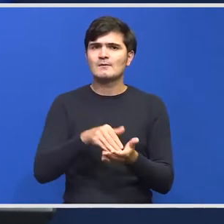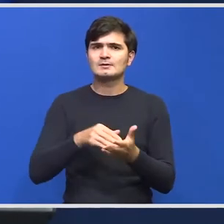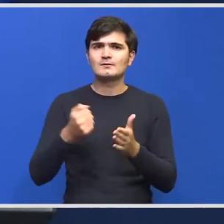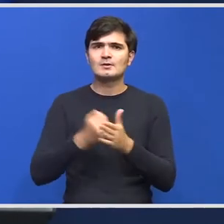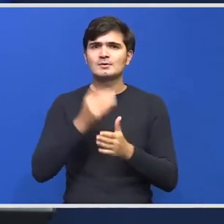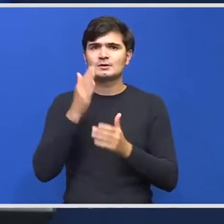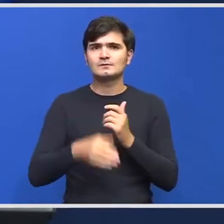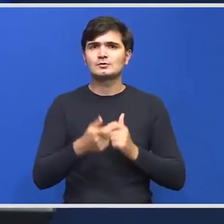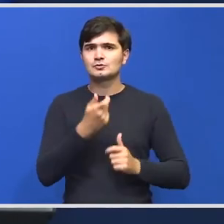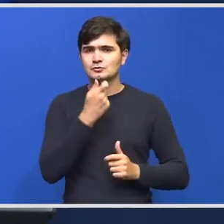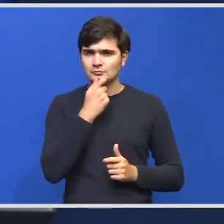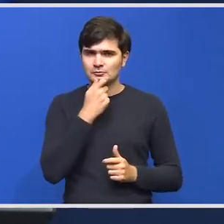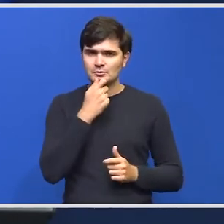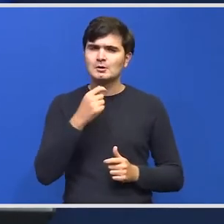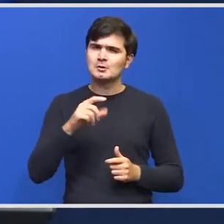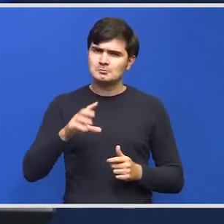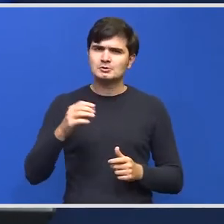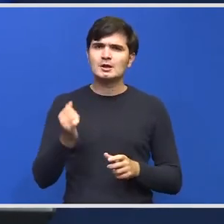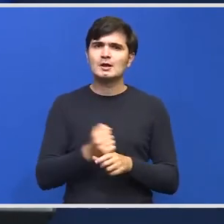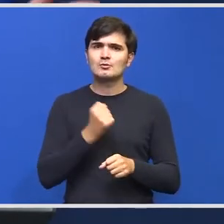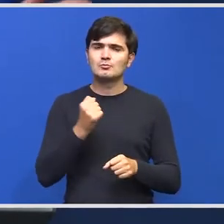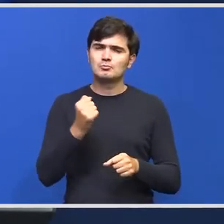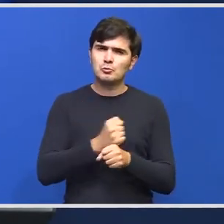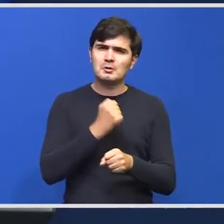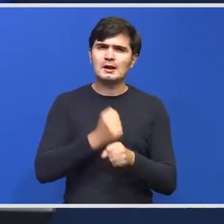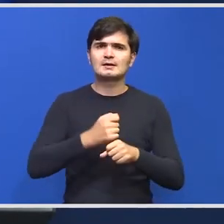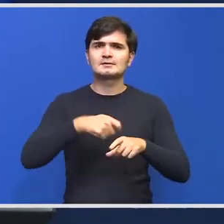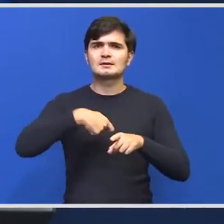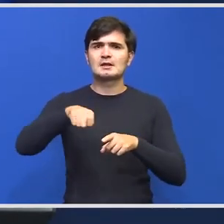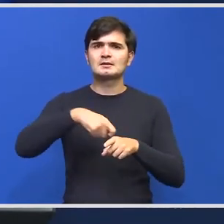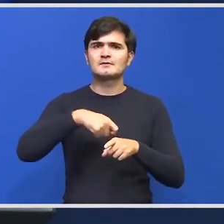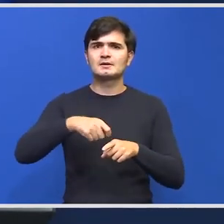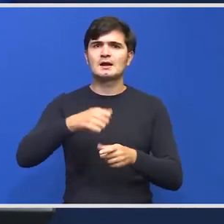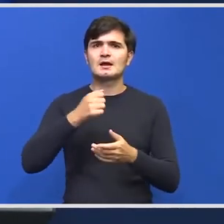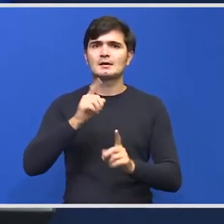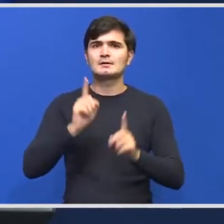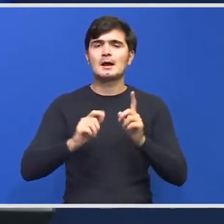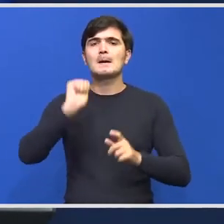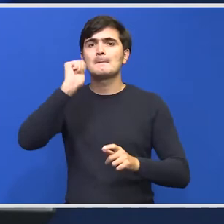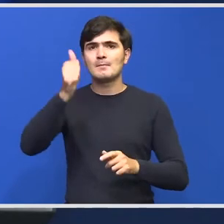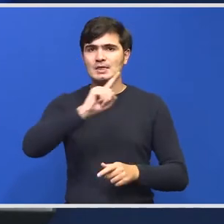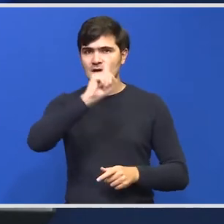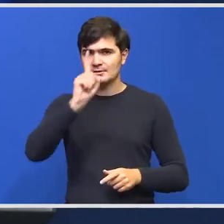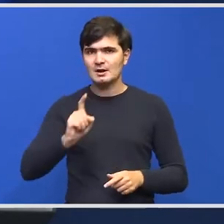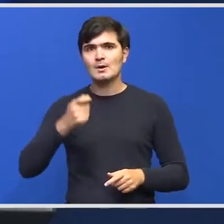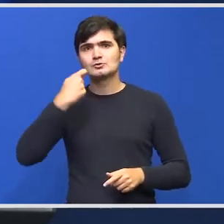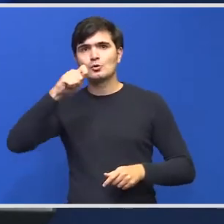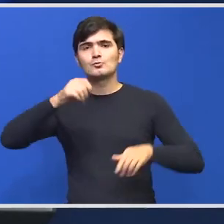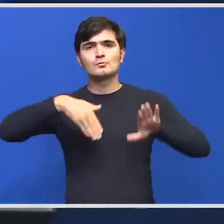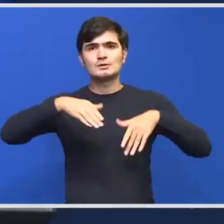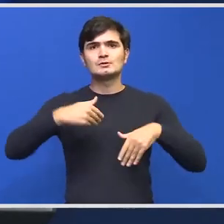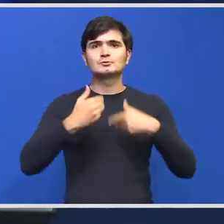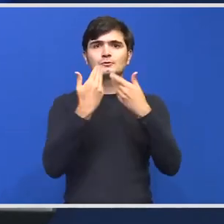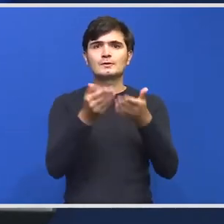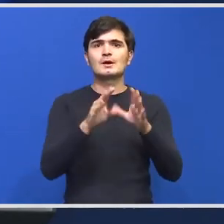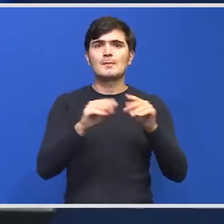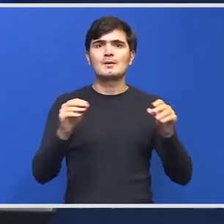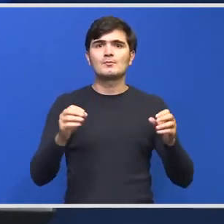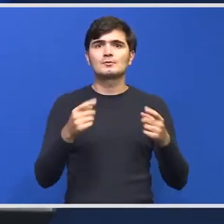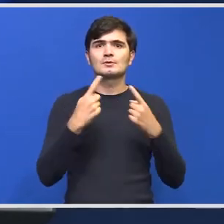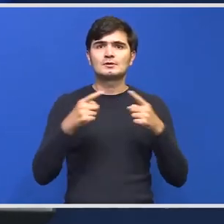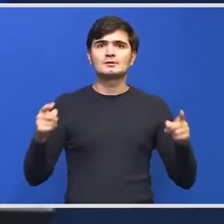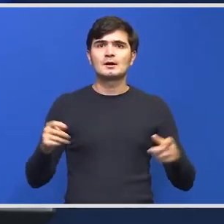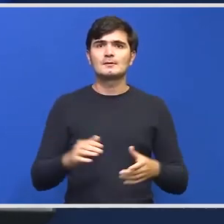an Se lucrează la rectificarea respectivă Domnul Ministru mâine dacă îi puneți întrebarea aceasta probabil va putea să vă dea mai multe detalii Care e execuția